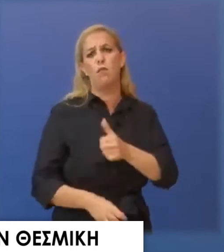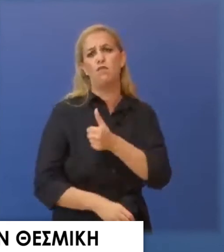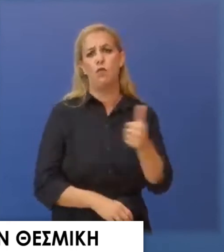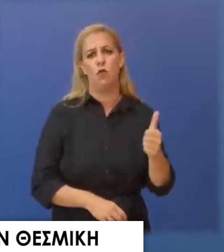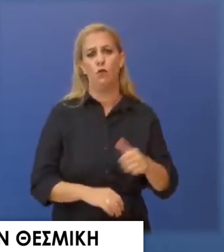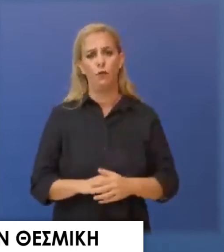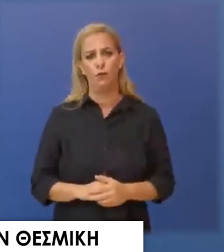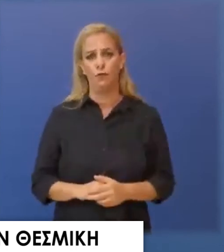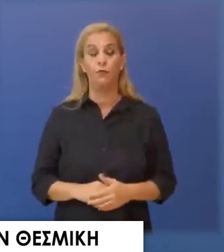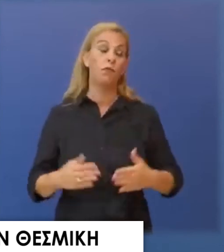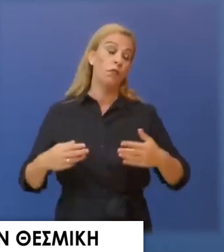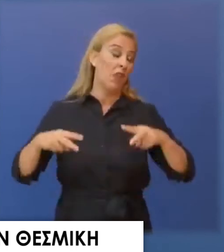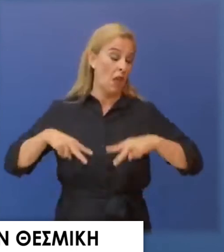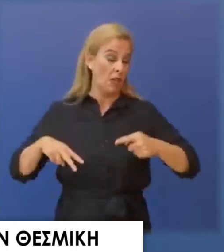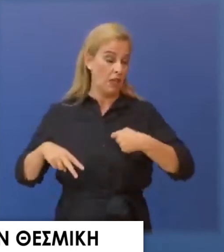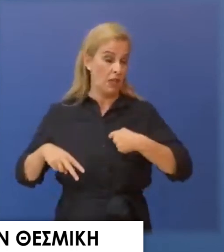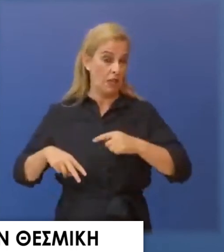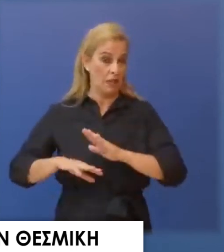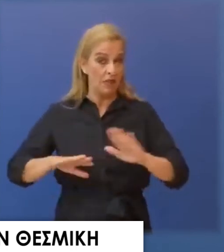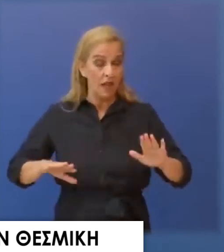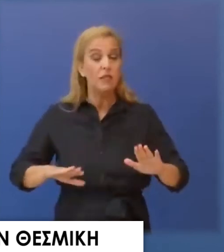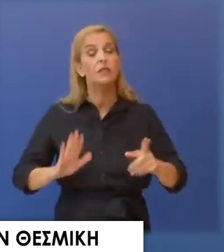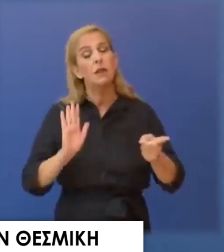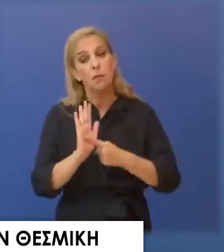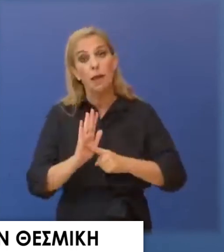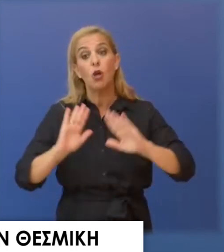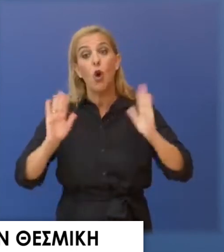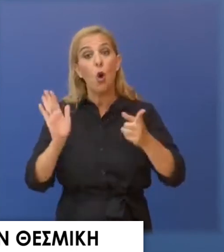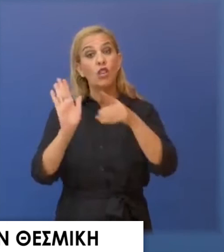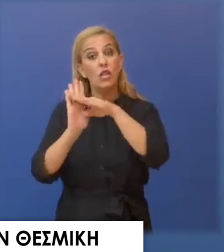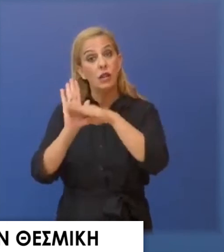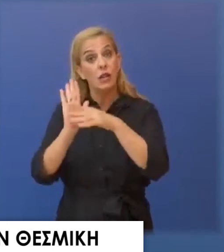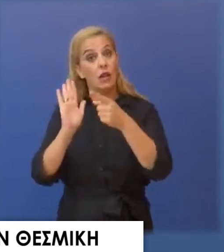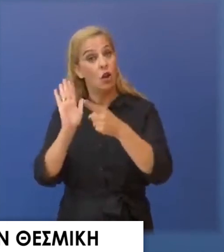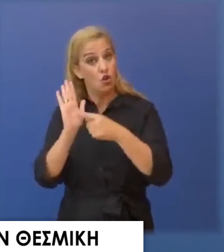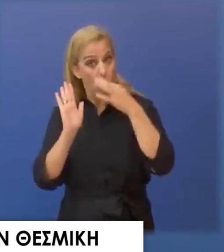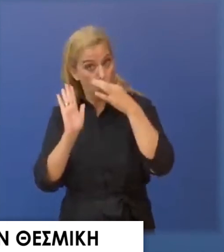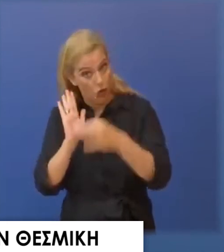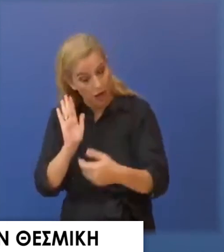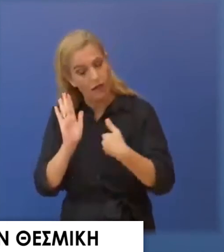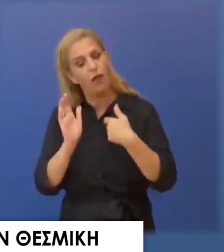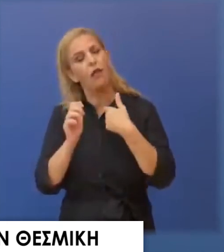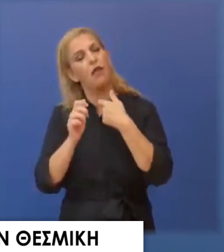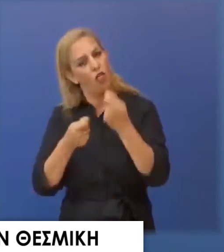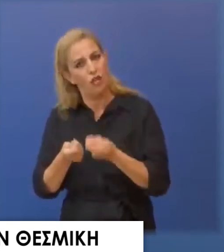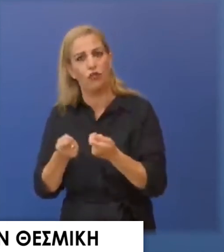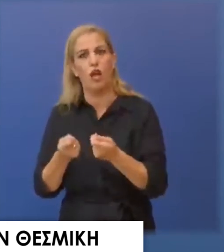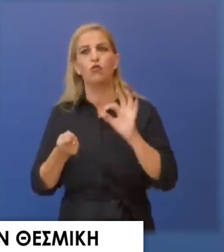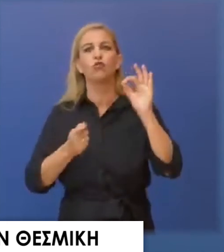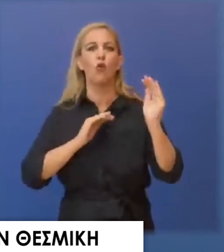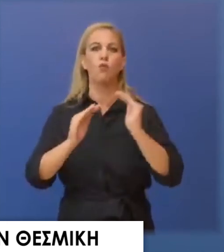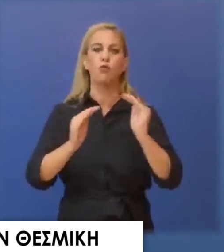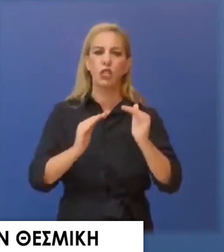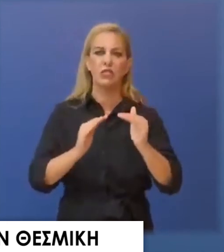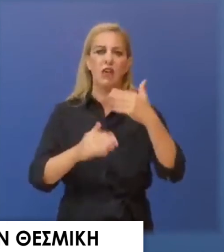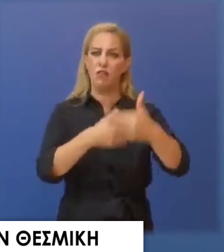Η κυβέρνησή μας θα πράξει ό,τι είναι θεσμικά επιτρεπτό ώστε να προφυλάξει τις διαδικασίες και να προστατεύσει το πολιτεύμα